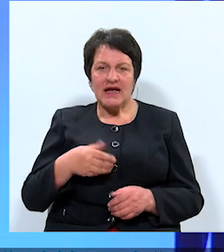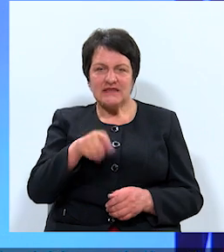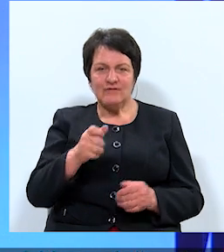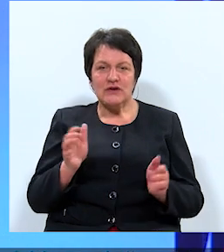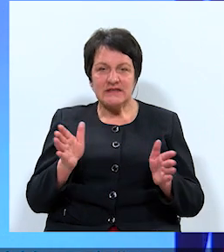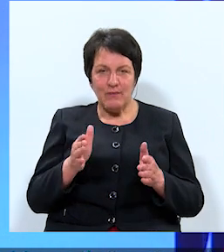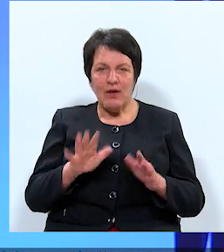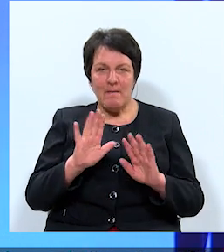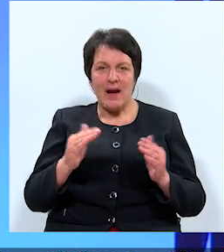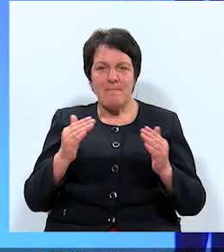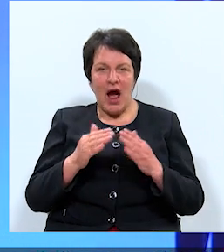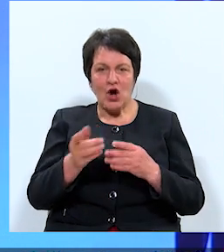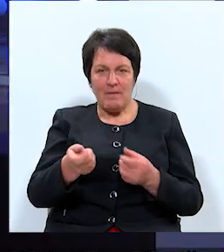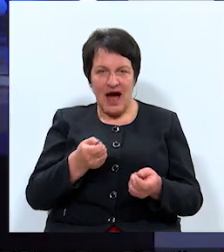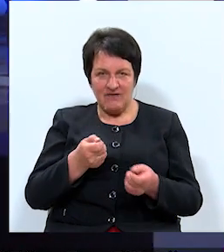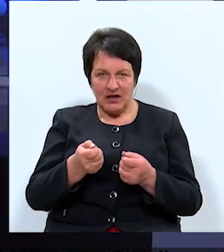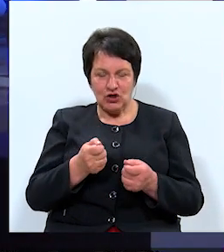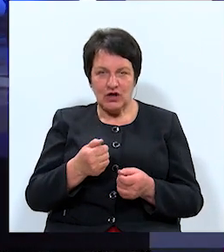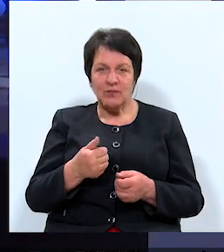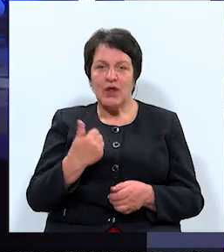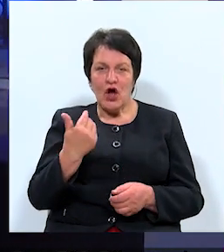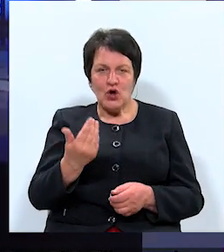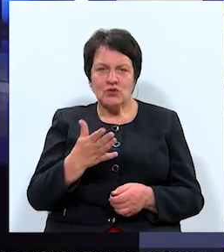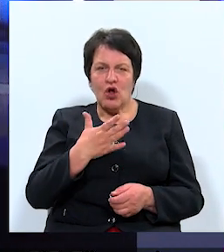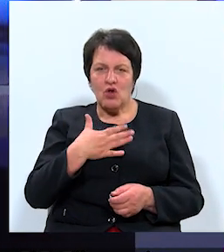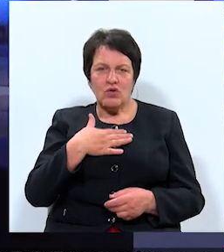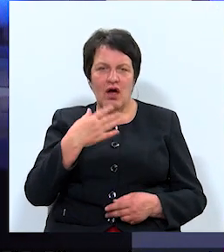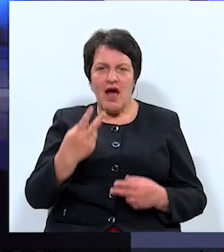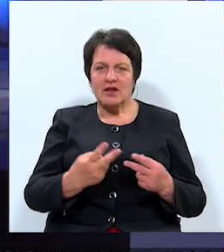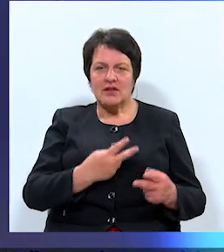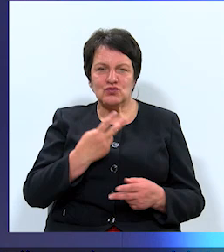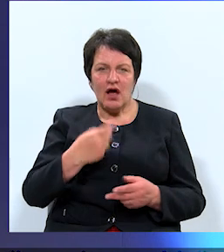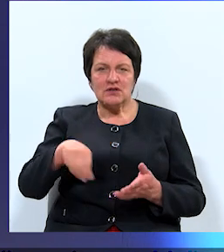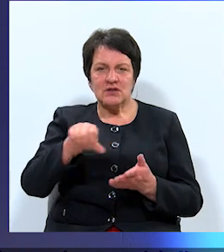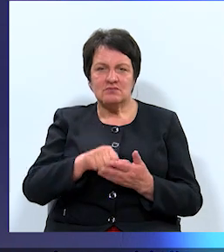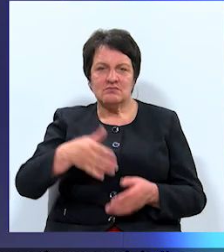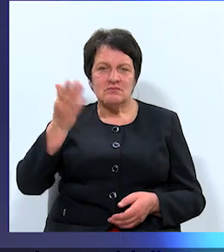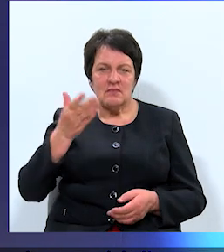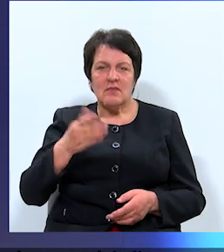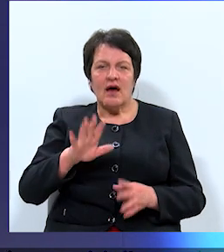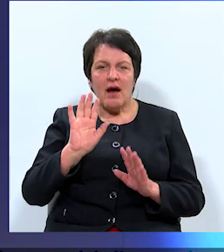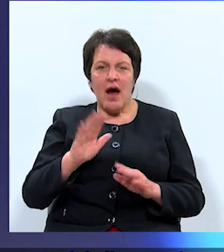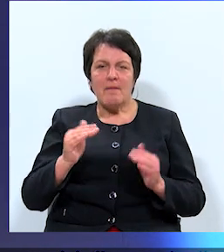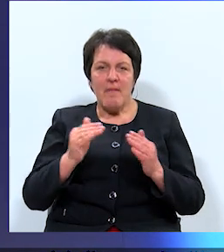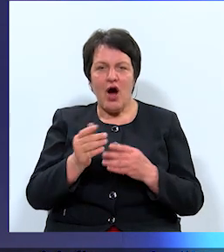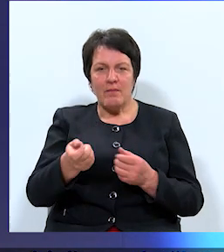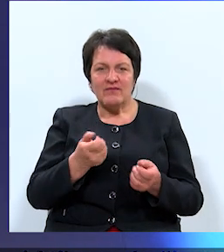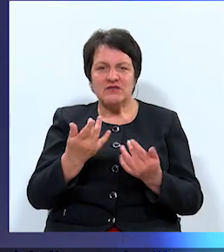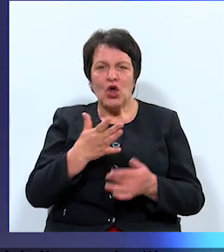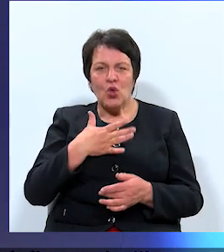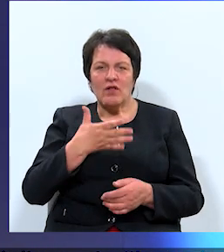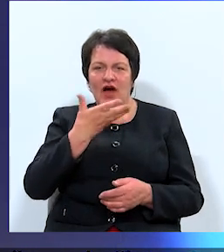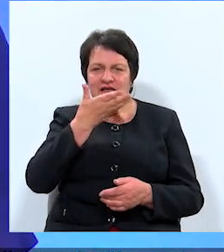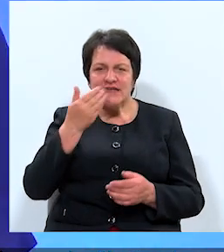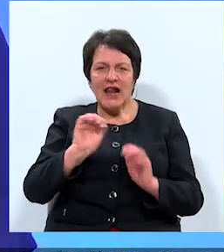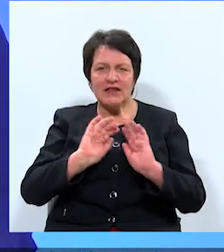sapulcē pa māju pārvaldīšanu. Jūs ļoti entuziastis, cik runājāt ar māju pārvaldījumu, cik viņi ļoti vajag